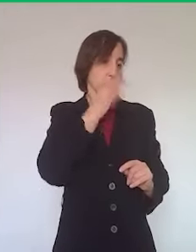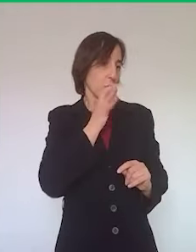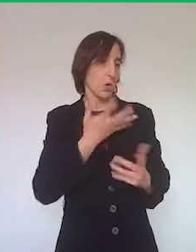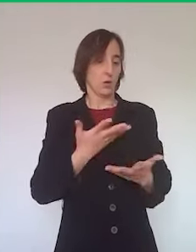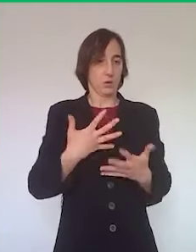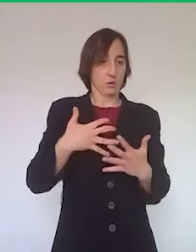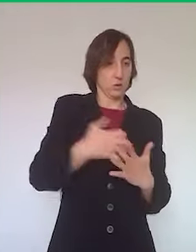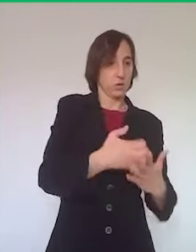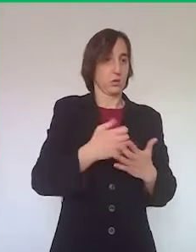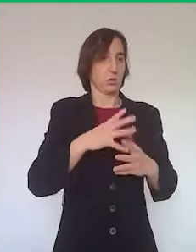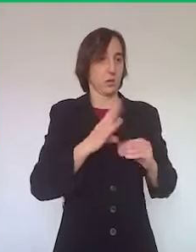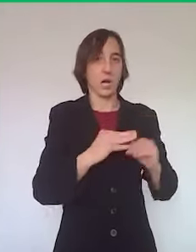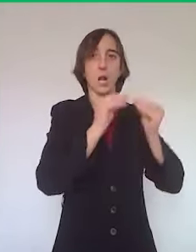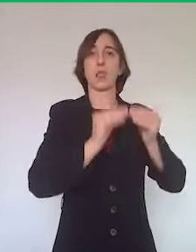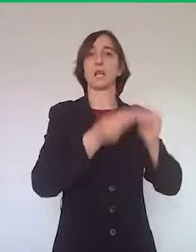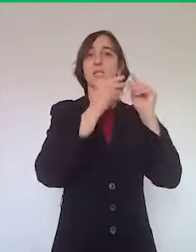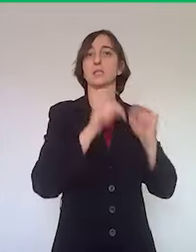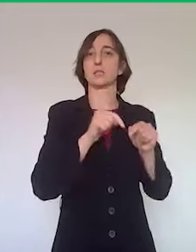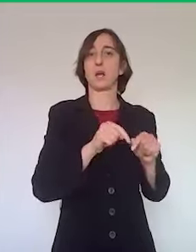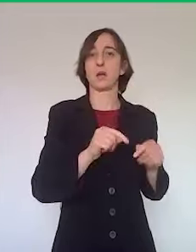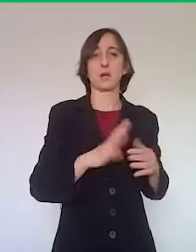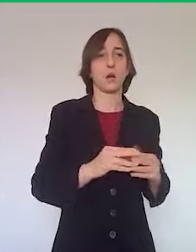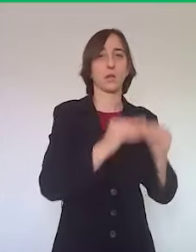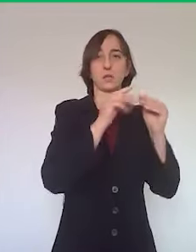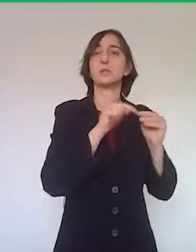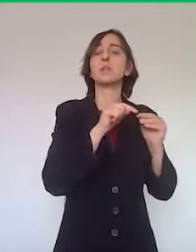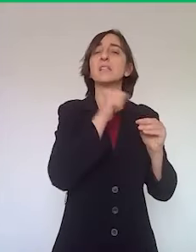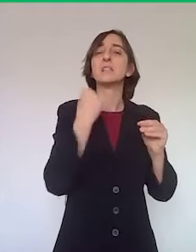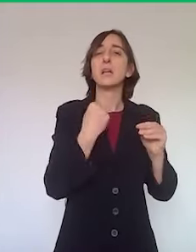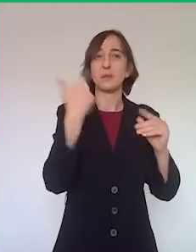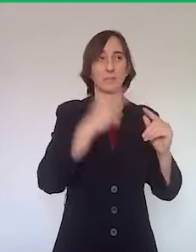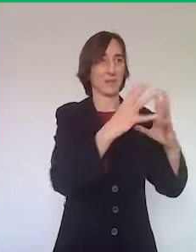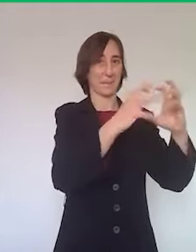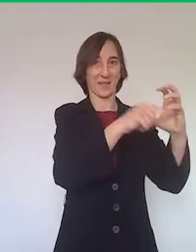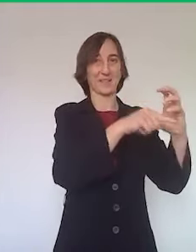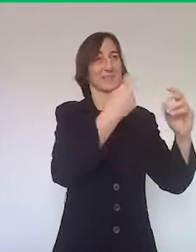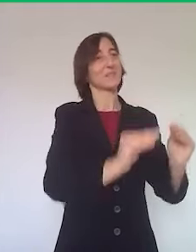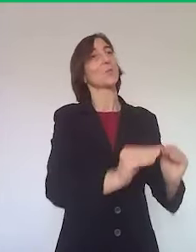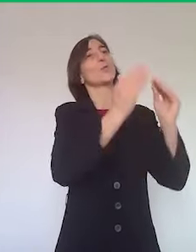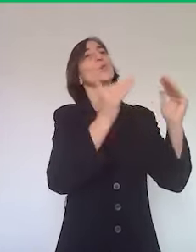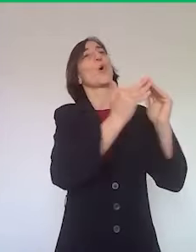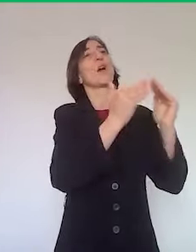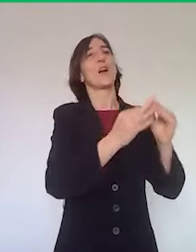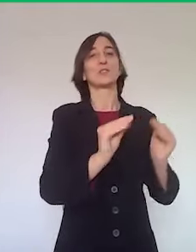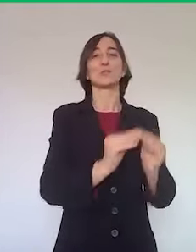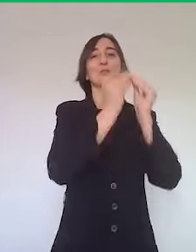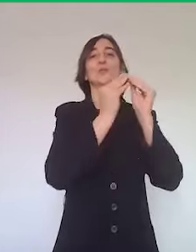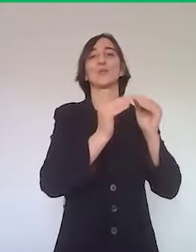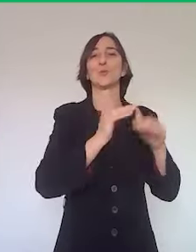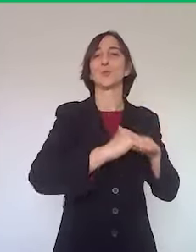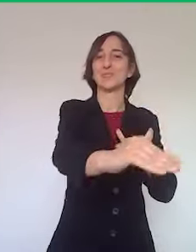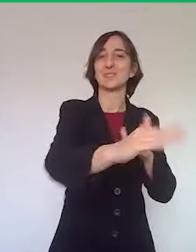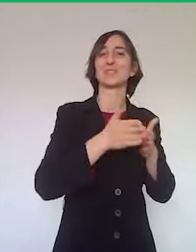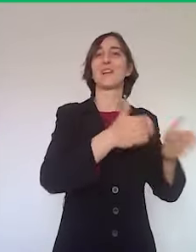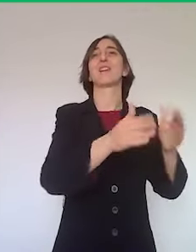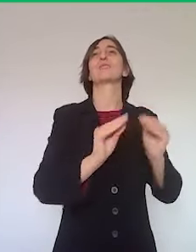L'edilizia è questo, è la possibilità non solo di far lavorare l'impresa concretamente che realizza una casa, realizza una strada, che realizza una